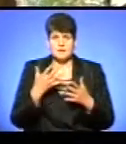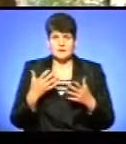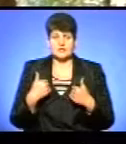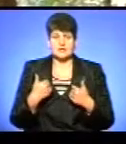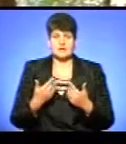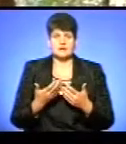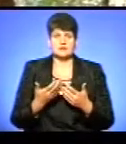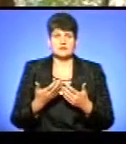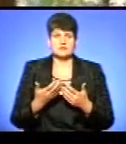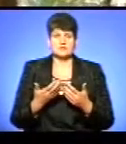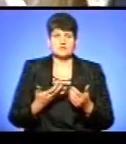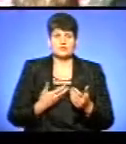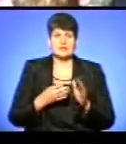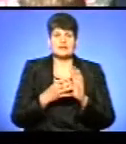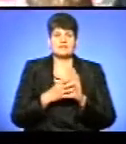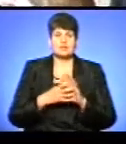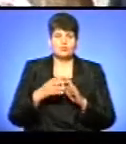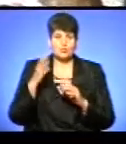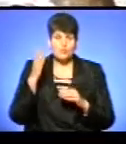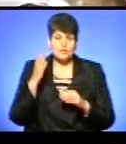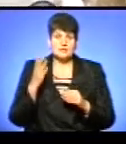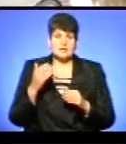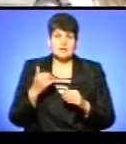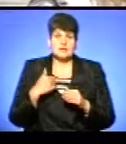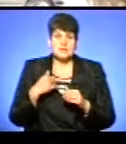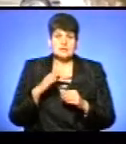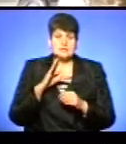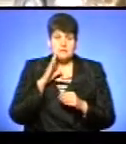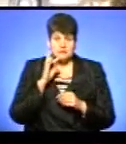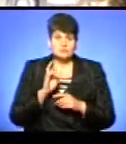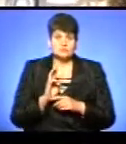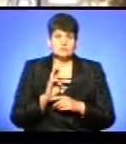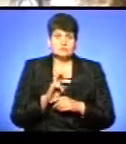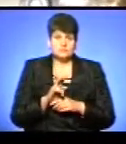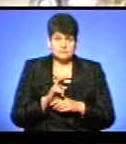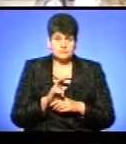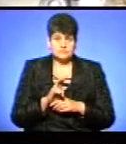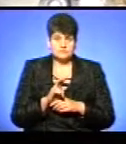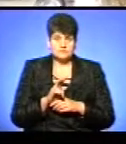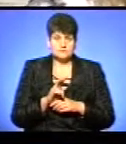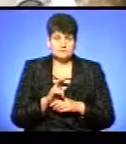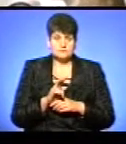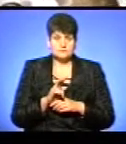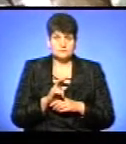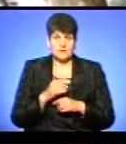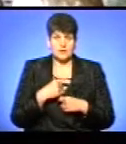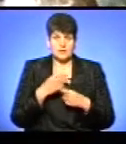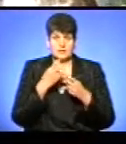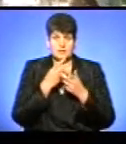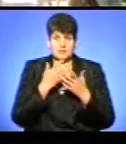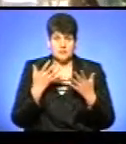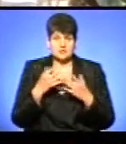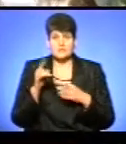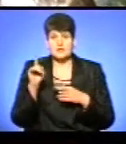живу на 9-му поверхі. Я зранку вийшов. Я не бачив ні